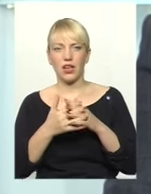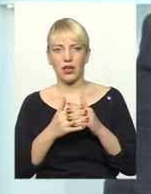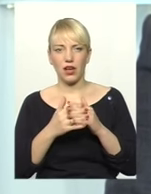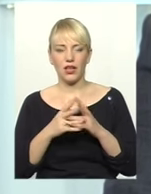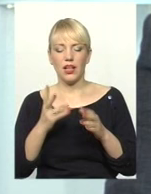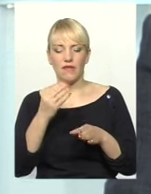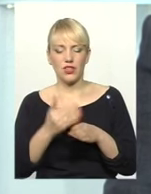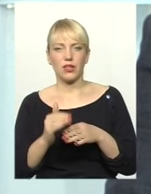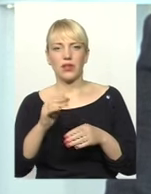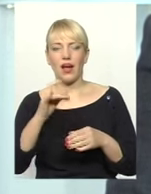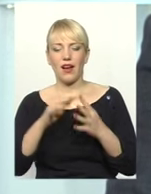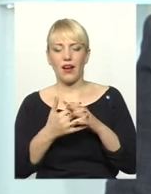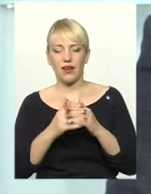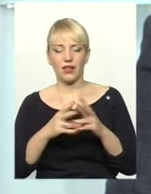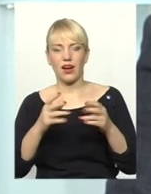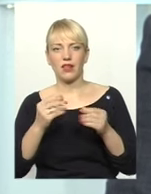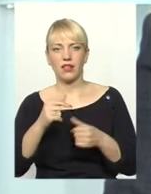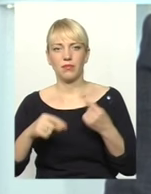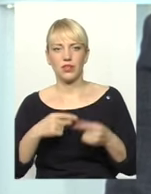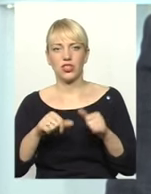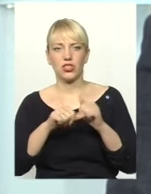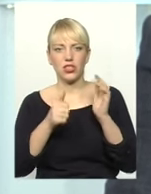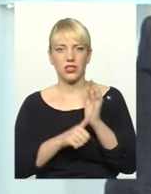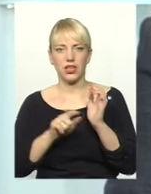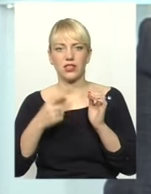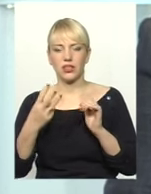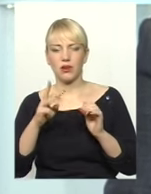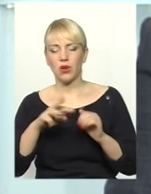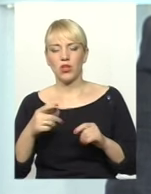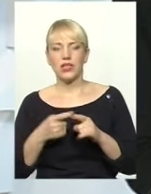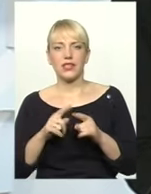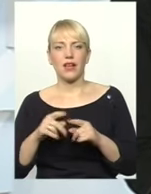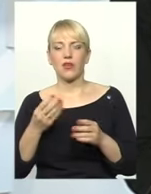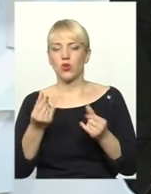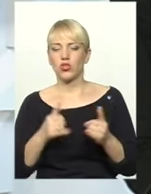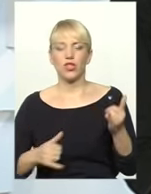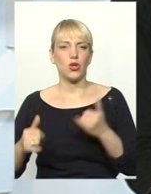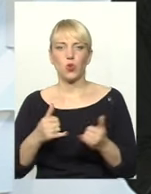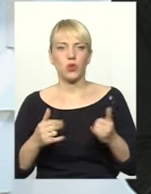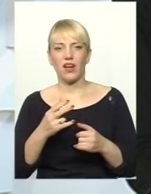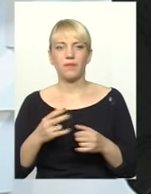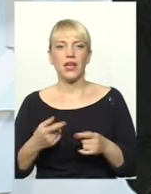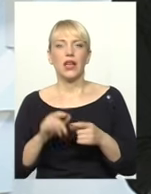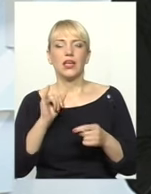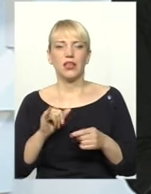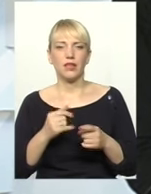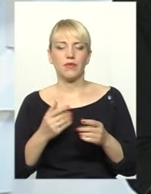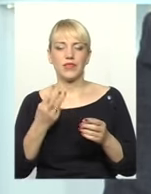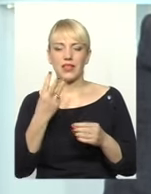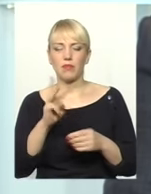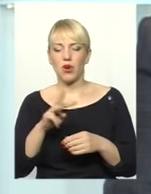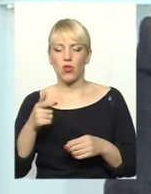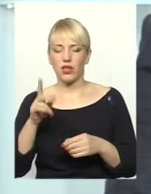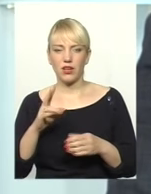у виділи обласного бюджету в 16-му році 3 мільйона гривень, це в нікуди ніщо. Тому що за 3 мільйона гривень і маленьке підприємство